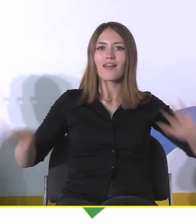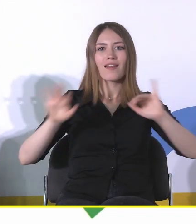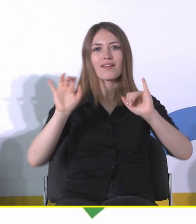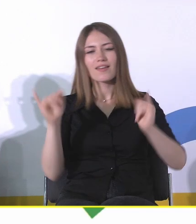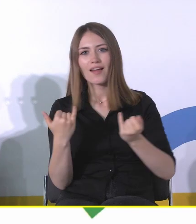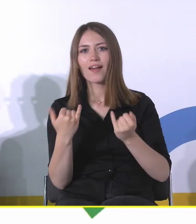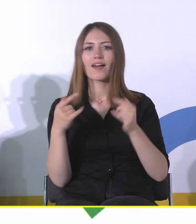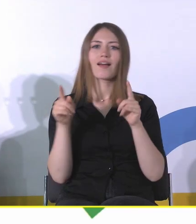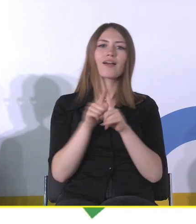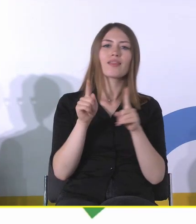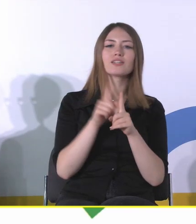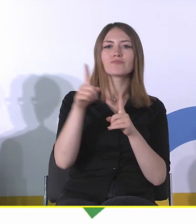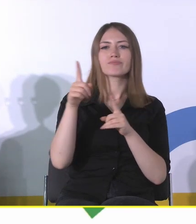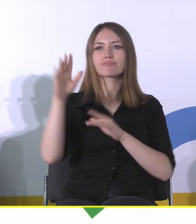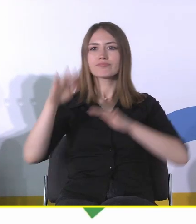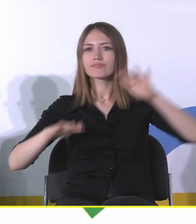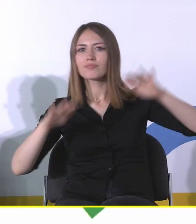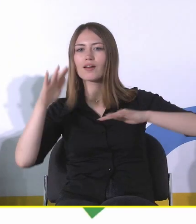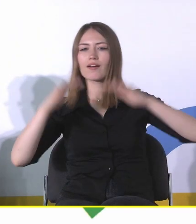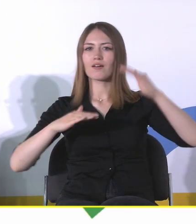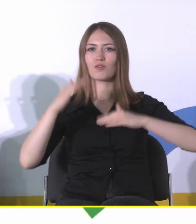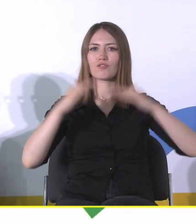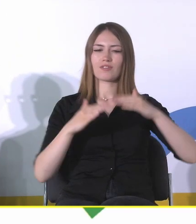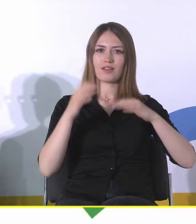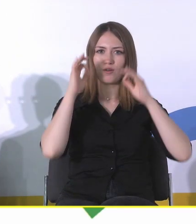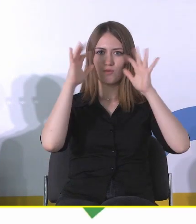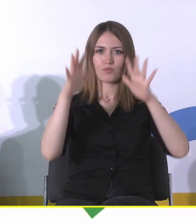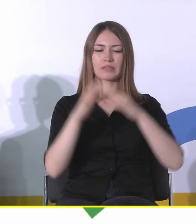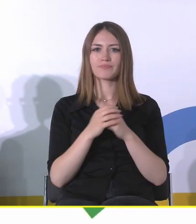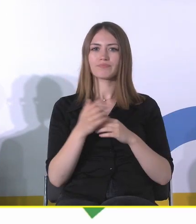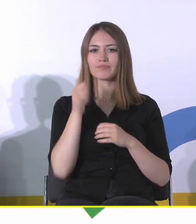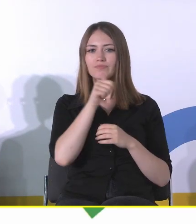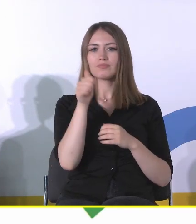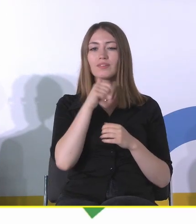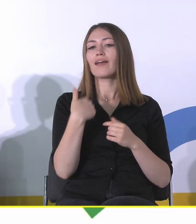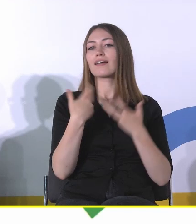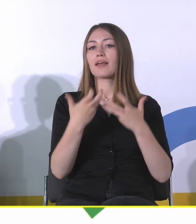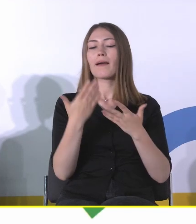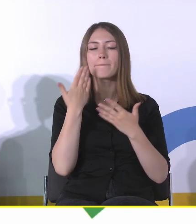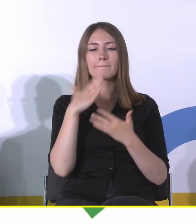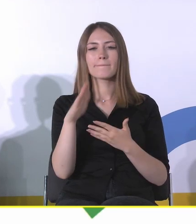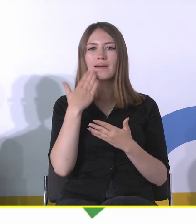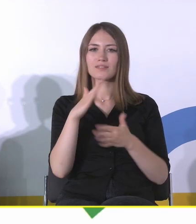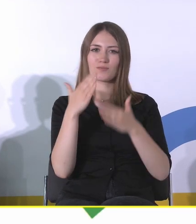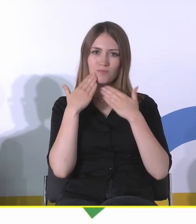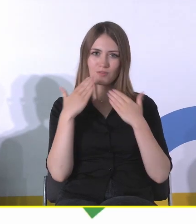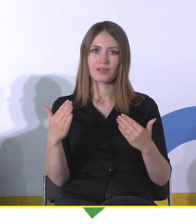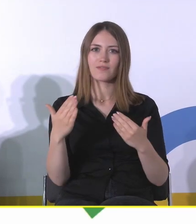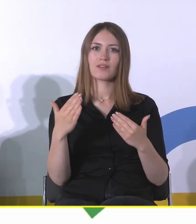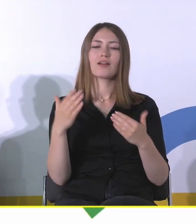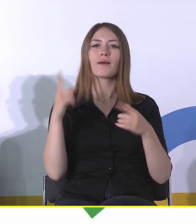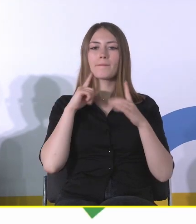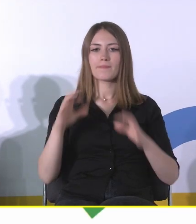krajobrazom kulturowym na co dzień mamy do czynienia. Chciałem bardzo szczerze podziękować naszym panelistom, pani profesor Monice